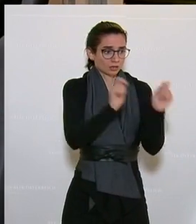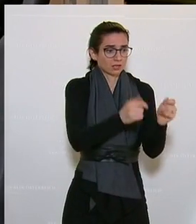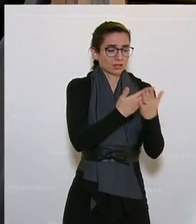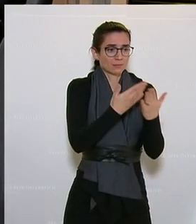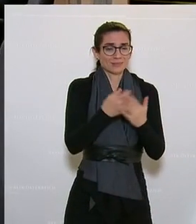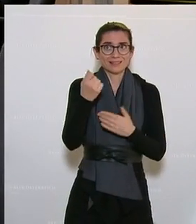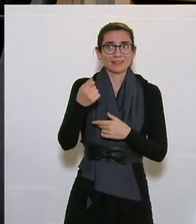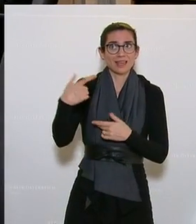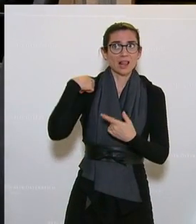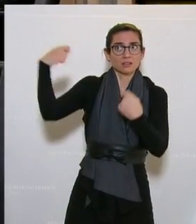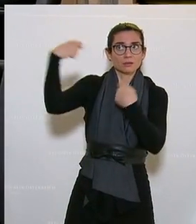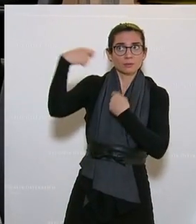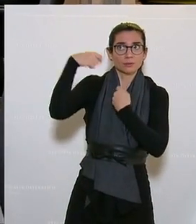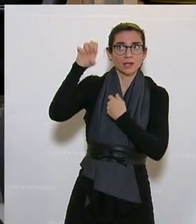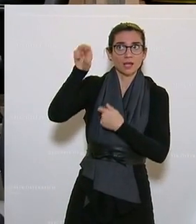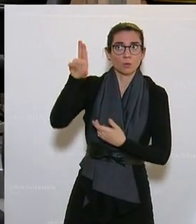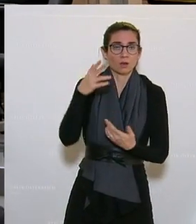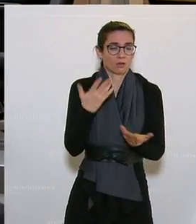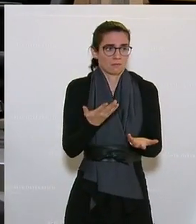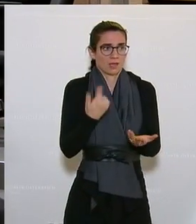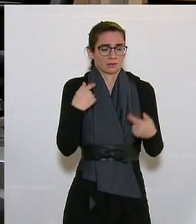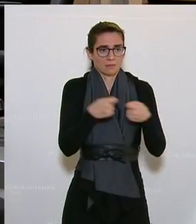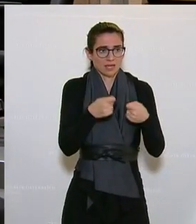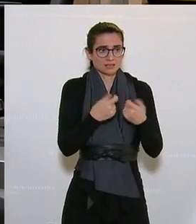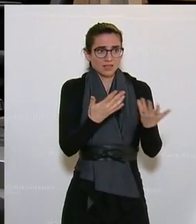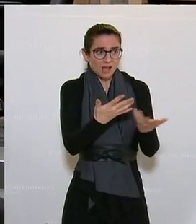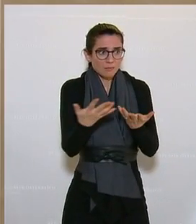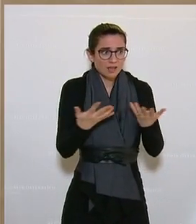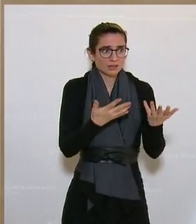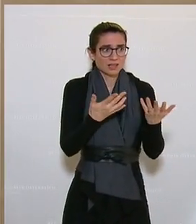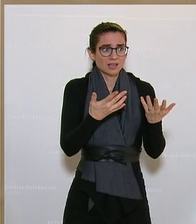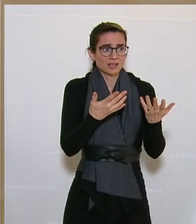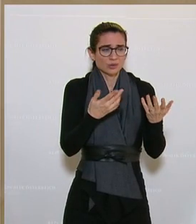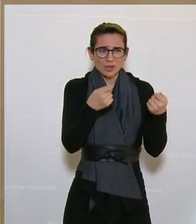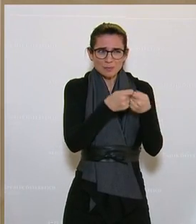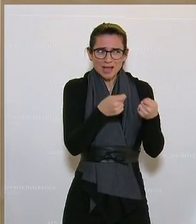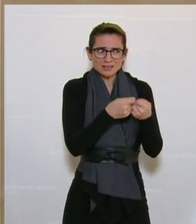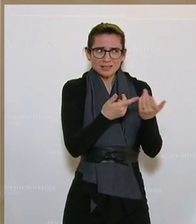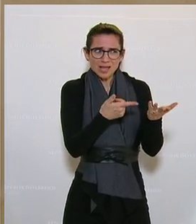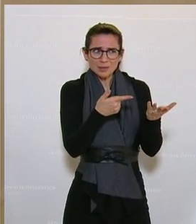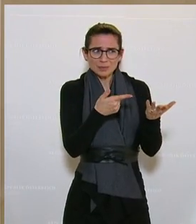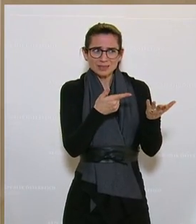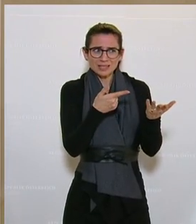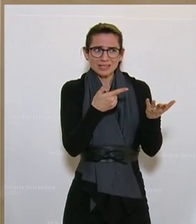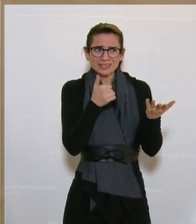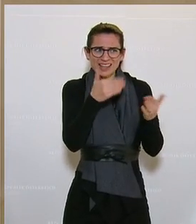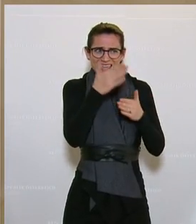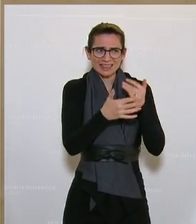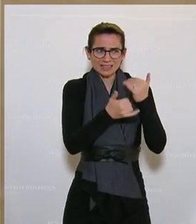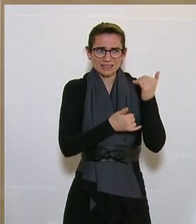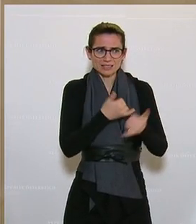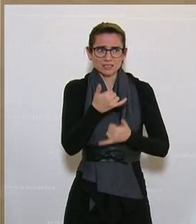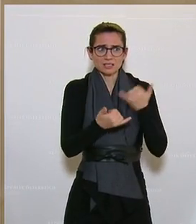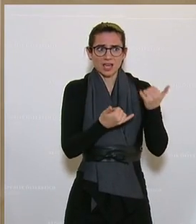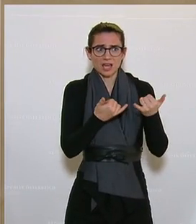nach Österreich kommen. Das kann Monate dauern. Das heißt, die Gelder für die Maßnahmen, beziehungsweise die Maßnahmen, die Sie setzen werden, werden Ende des Jahres